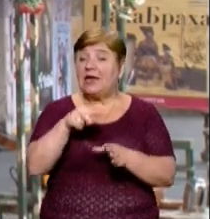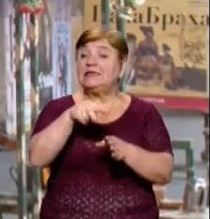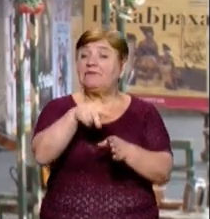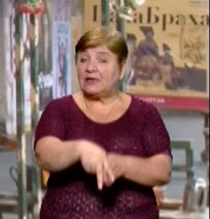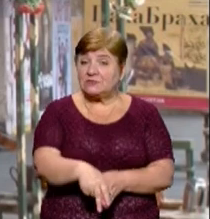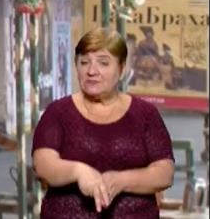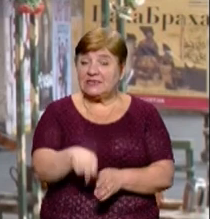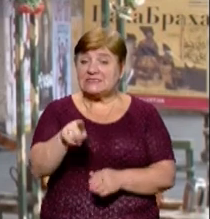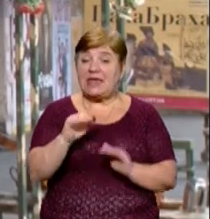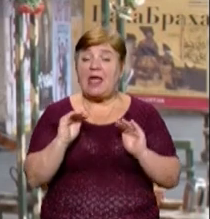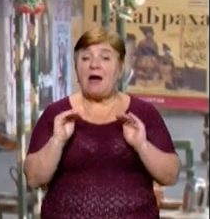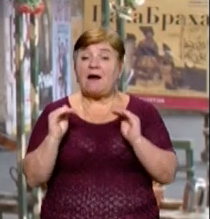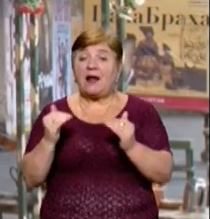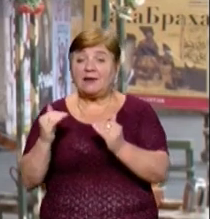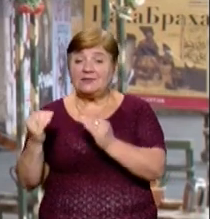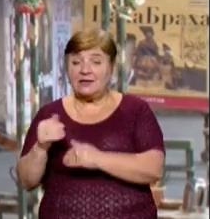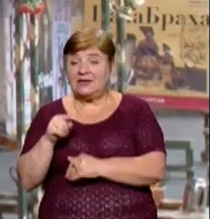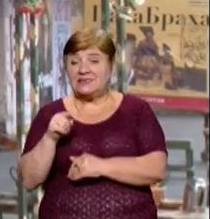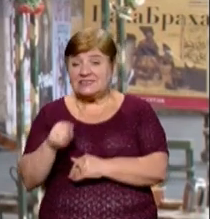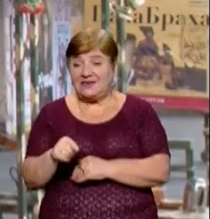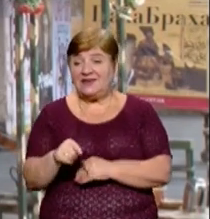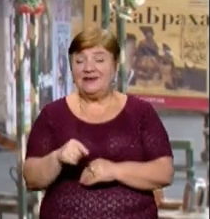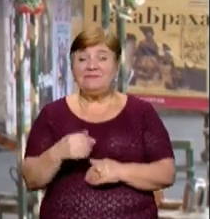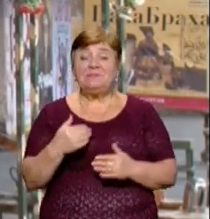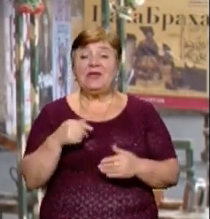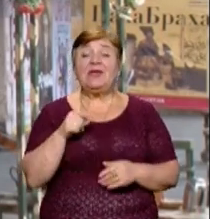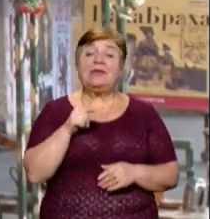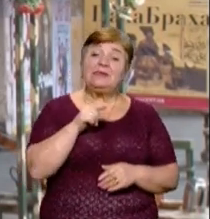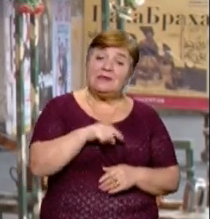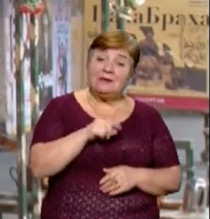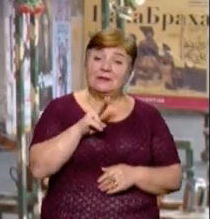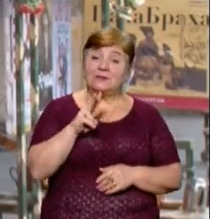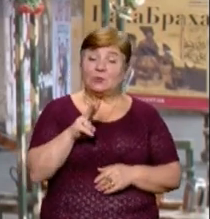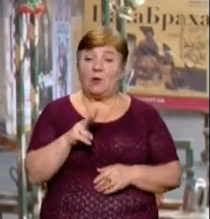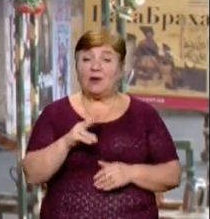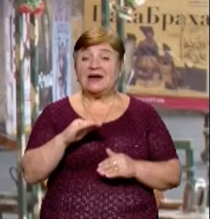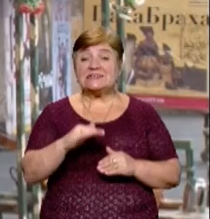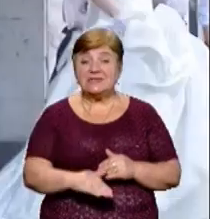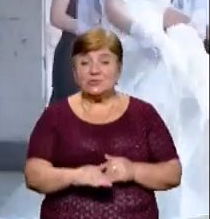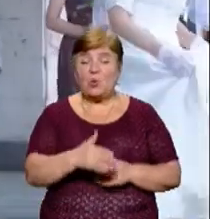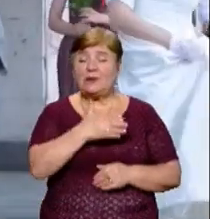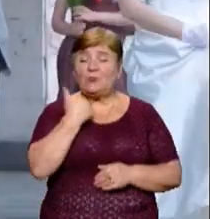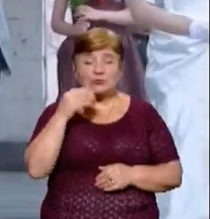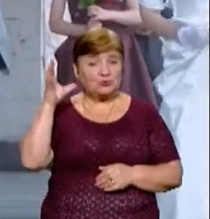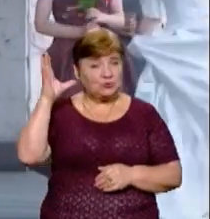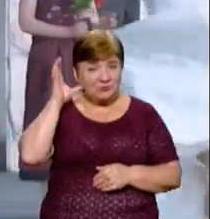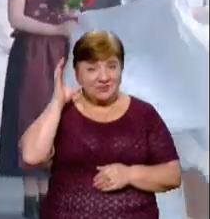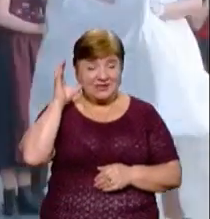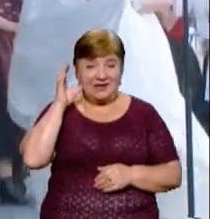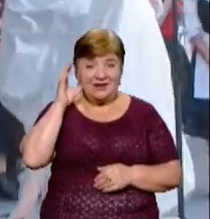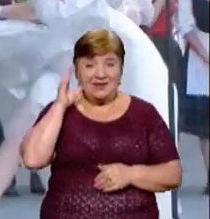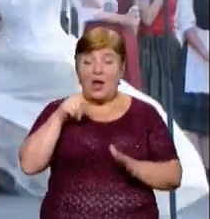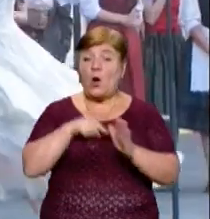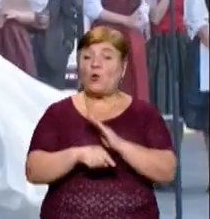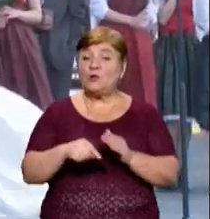карантин, скажімо, і всі похідні від нього, і ті, хто знизу не дуже хоче слухати. Головну роль солдата